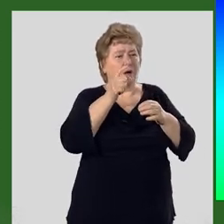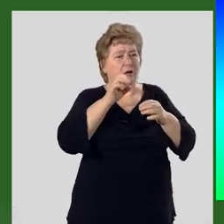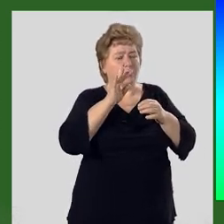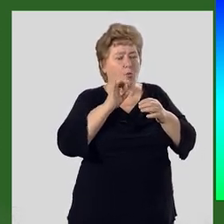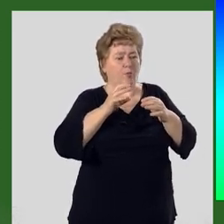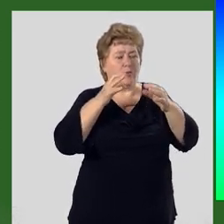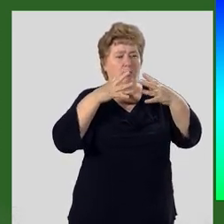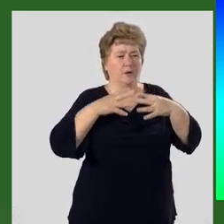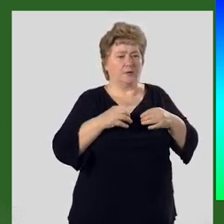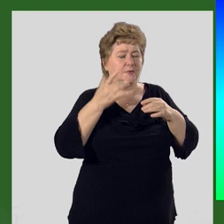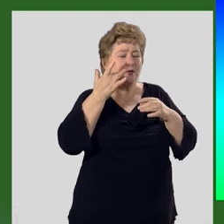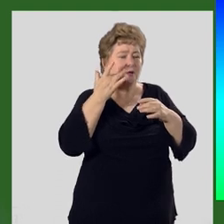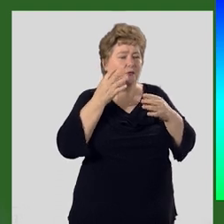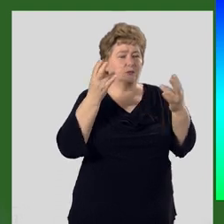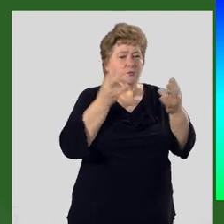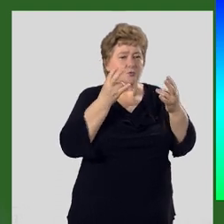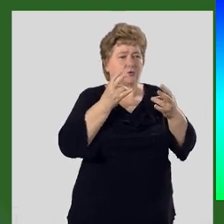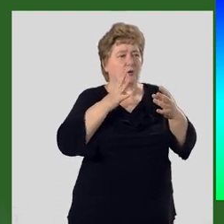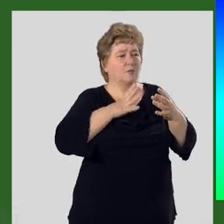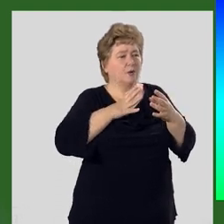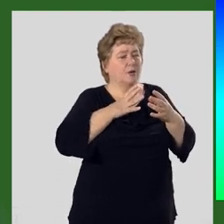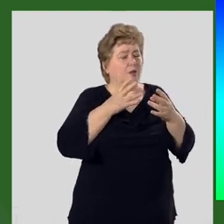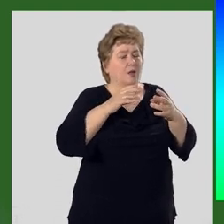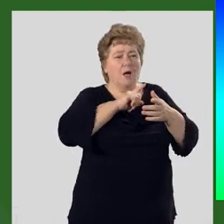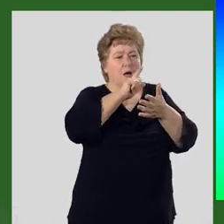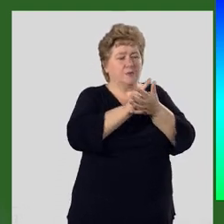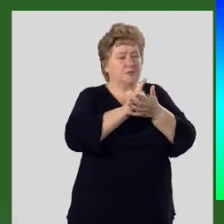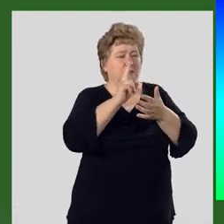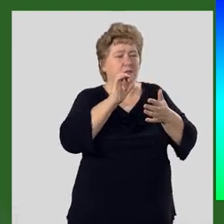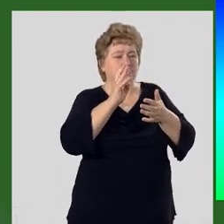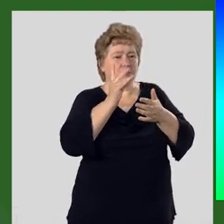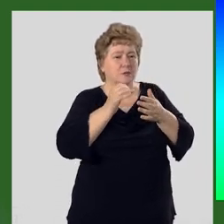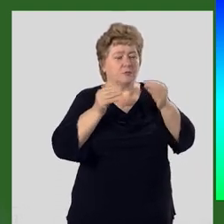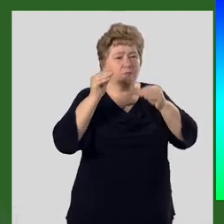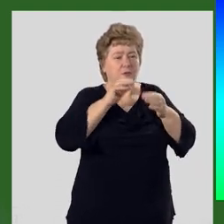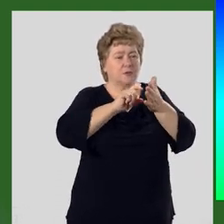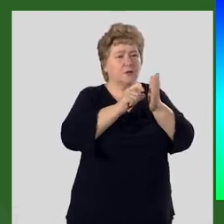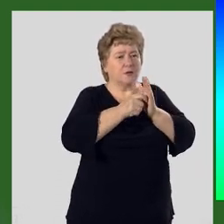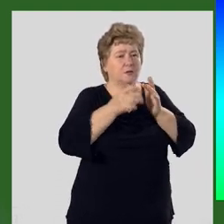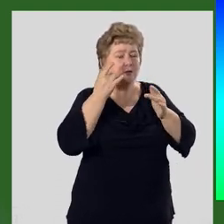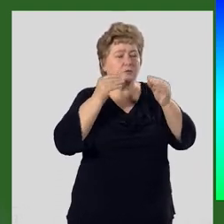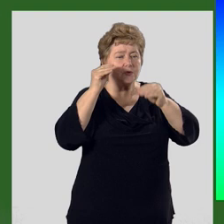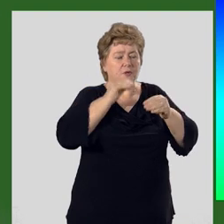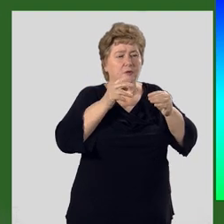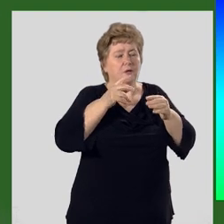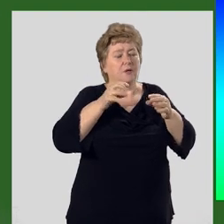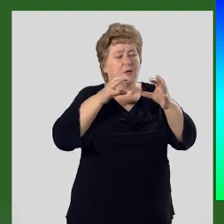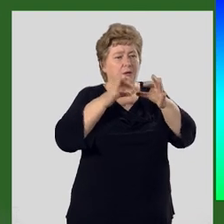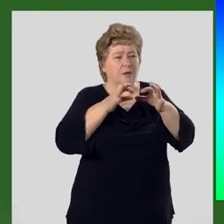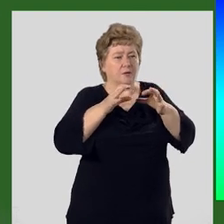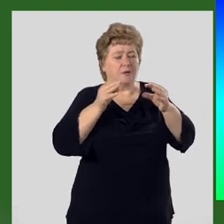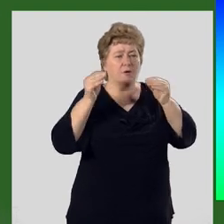организмы, то есть те, которым для жизни кислород был необходим. Сформировались клетки, которые содержали ядра.